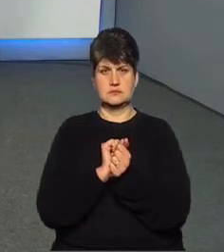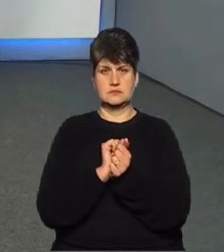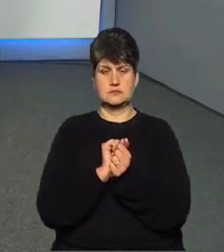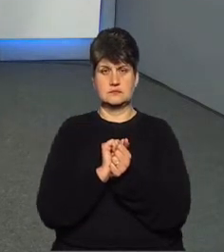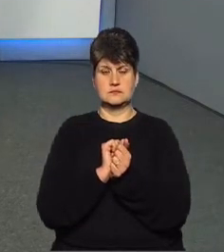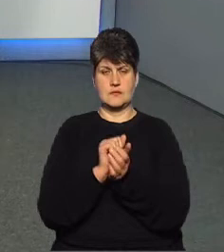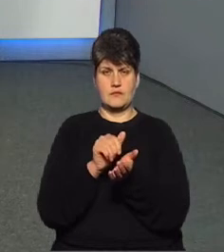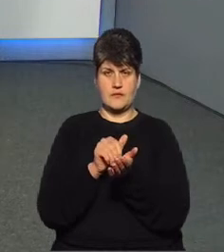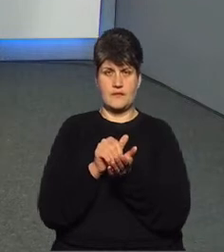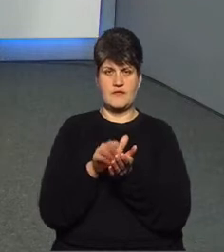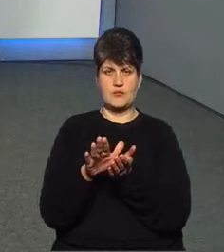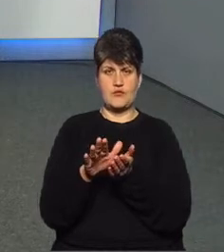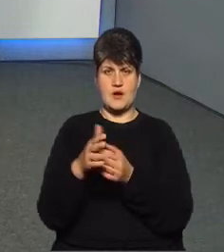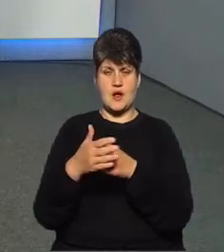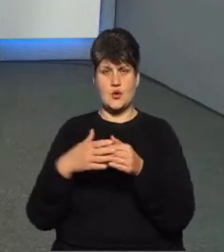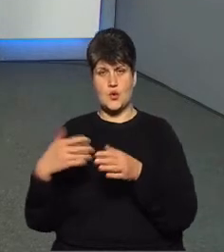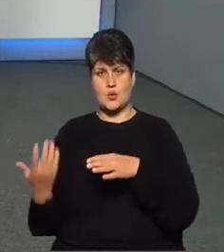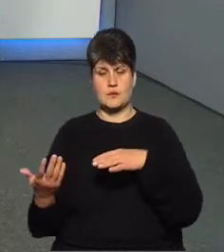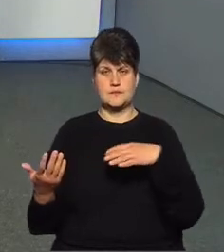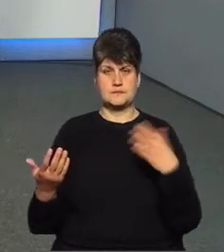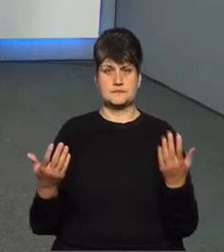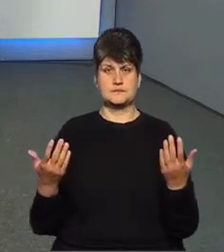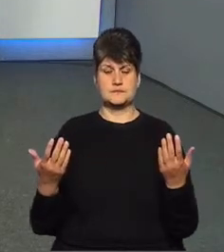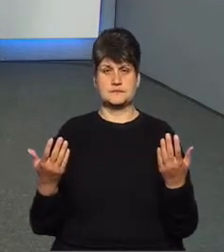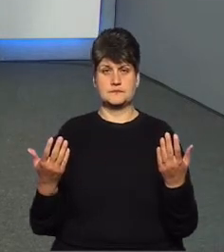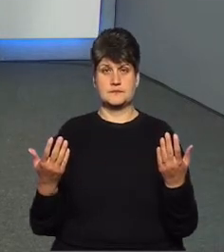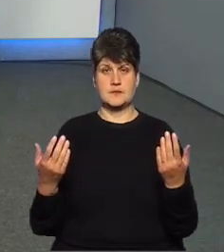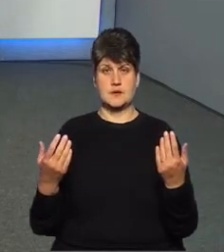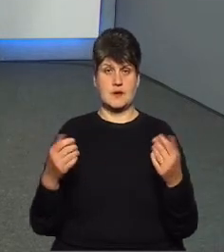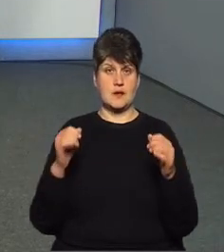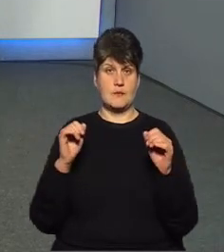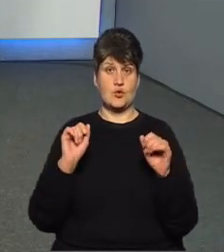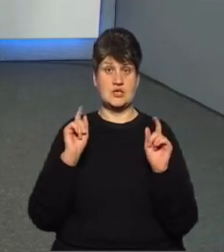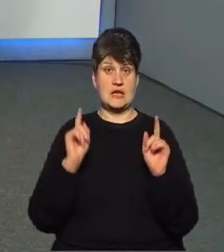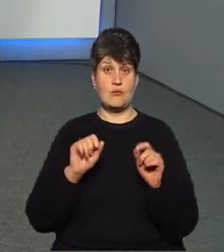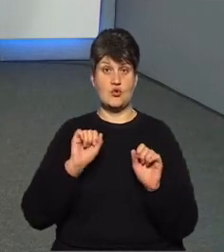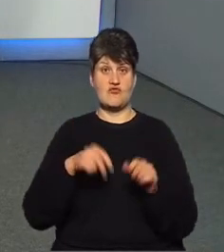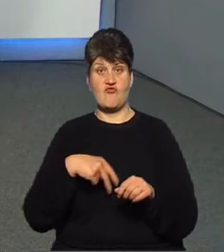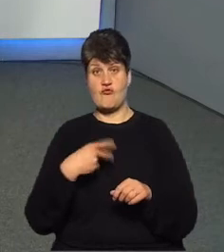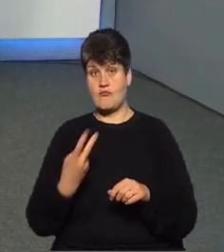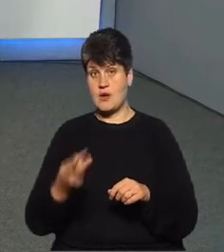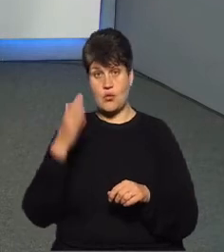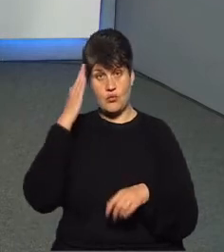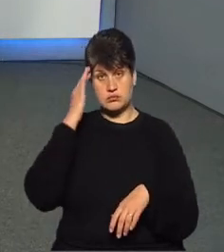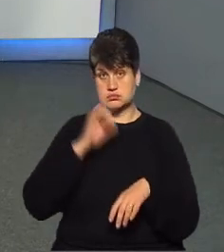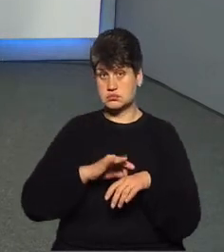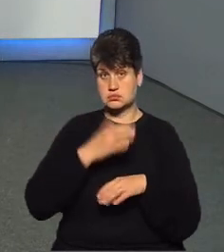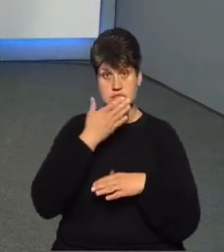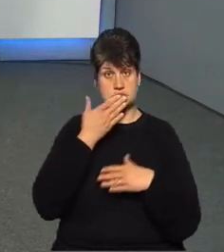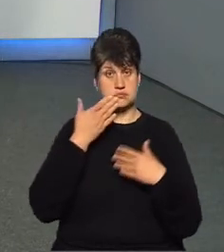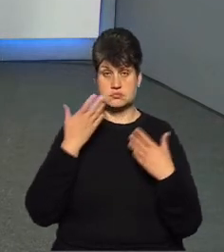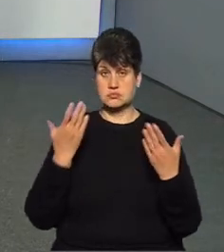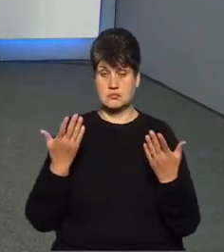кінцівки, ліві або праві, і людина може навіть впасти. Головного болю ніякого нема. Порушення свідомості